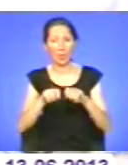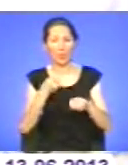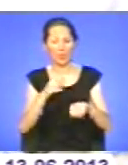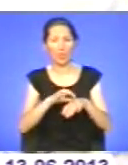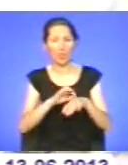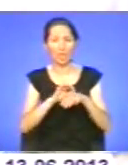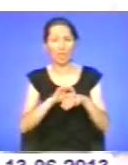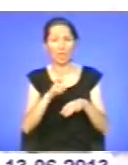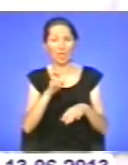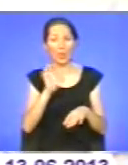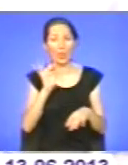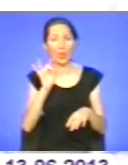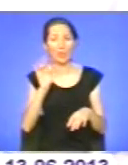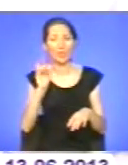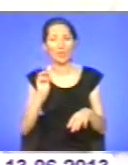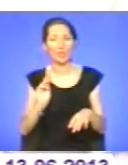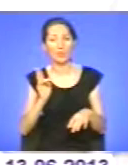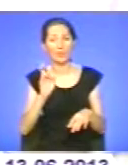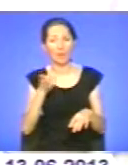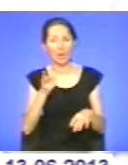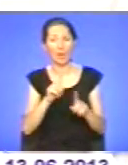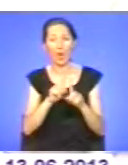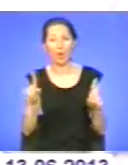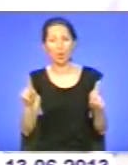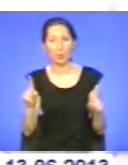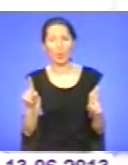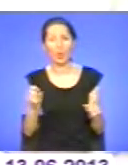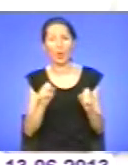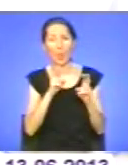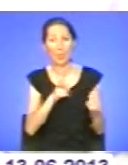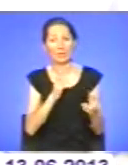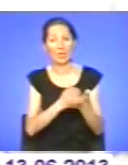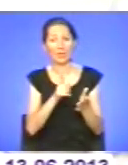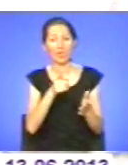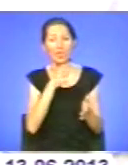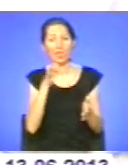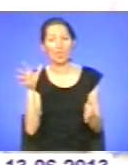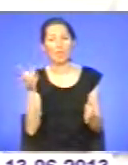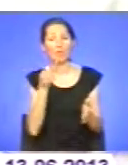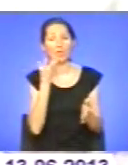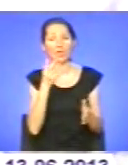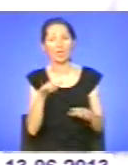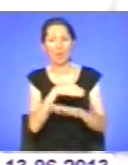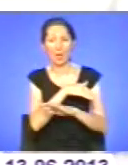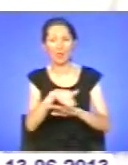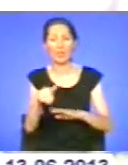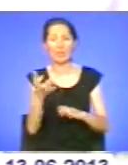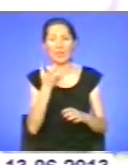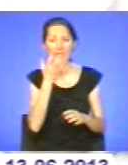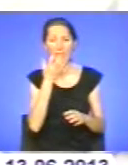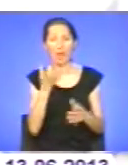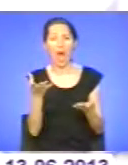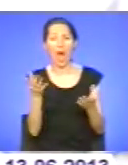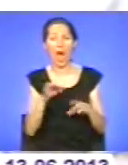агресивний борщовик є в той час, коли на дворі тепло, а шкіра людини